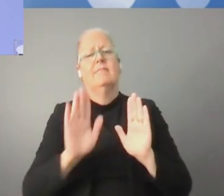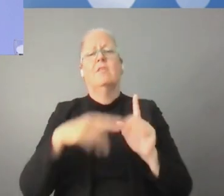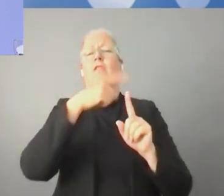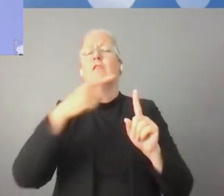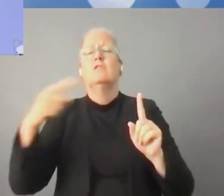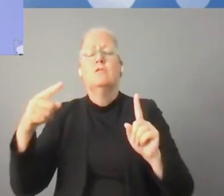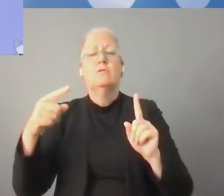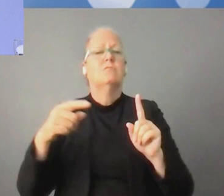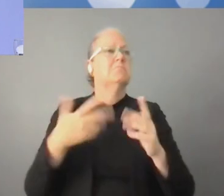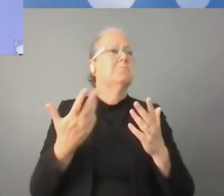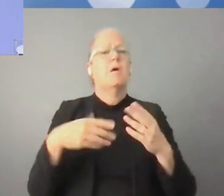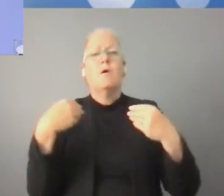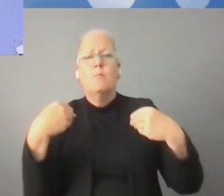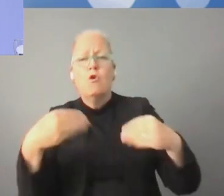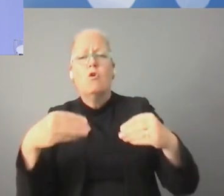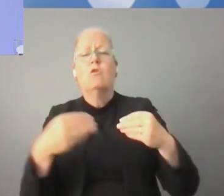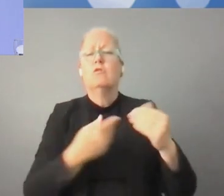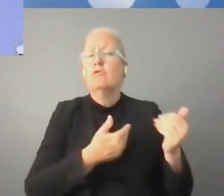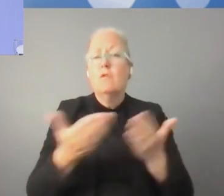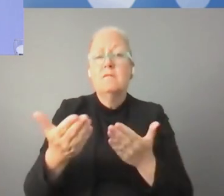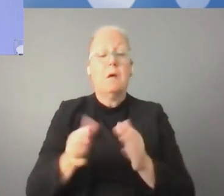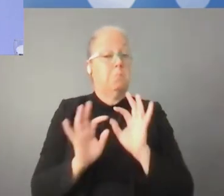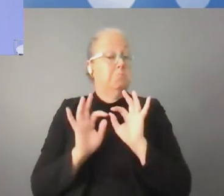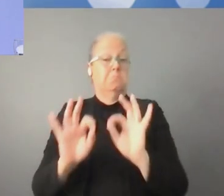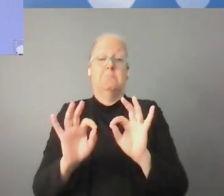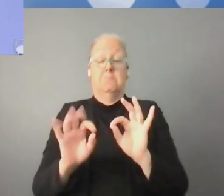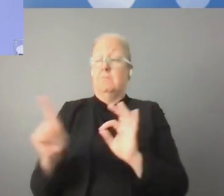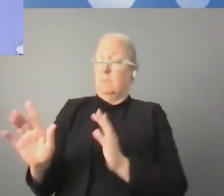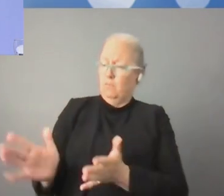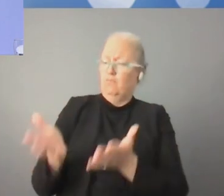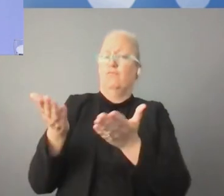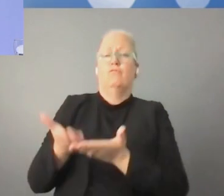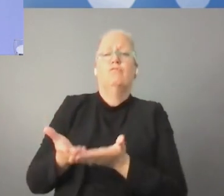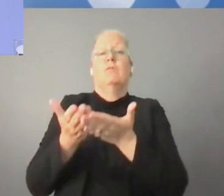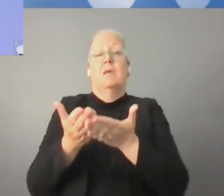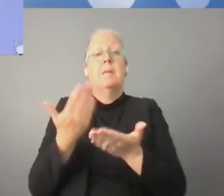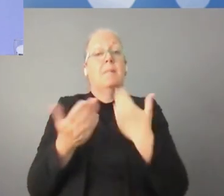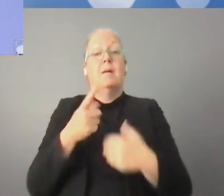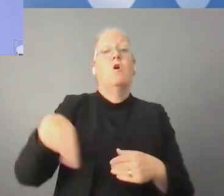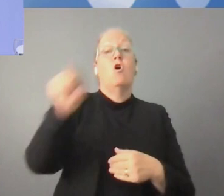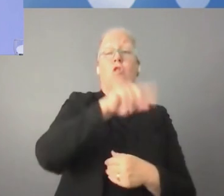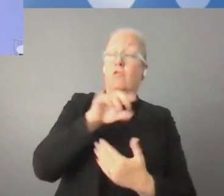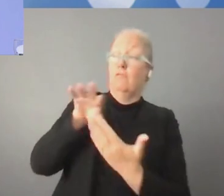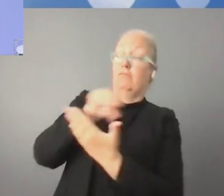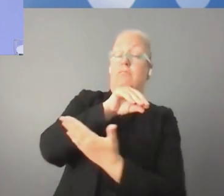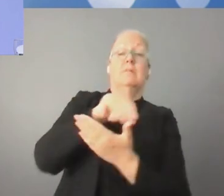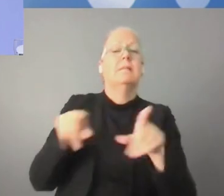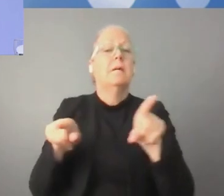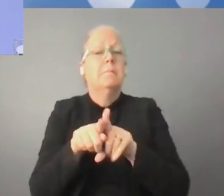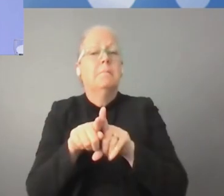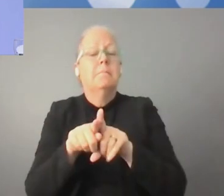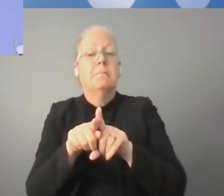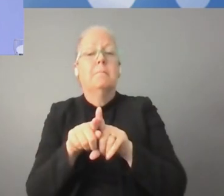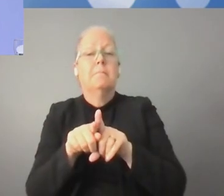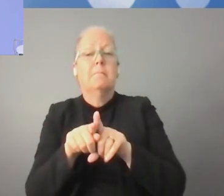مقترحات حول رقمنا بكل